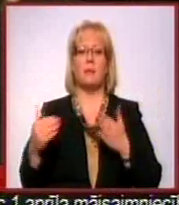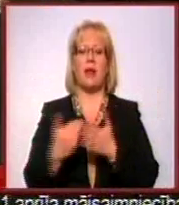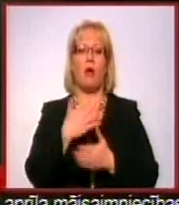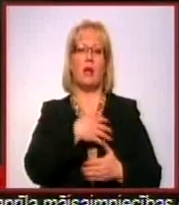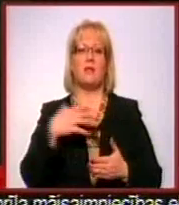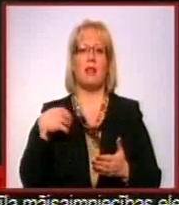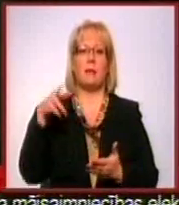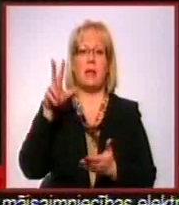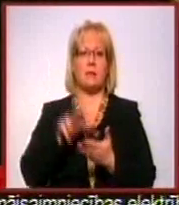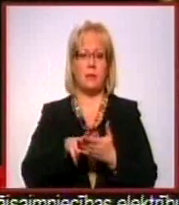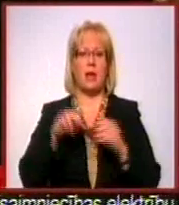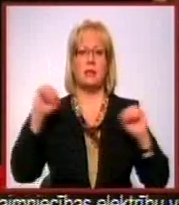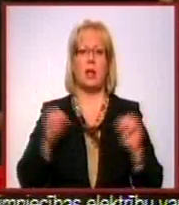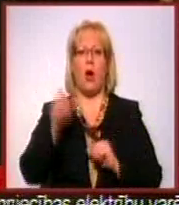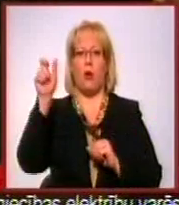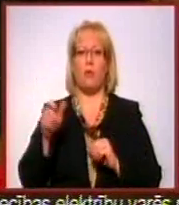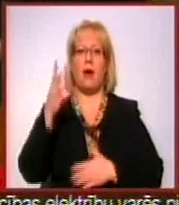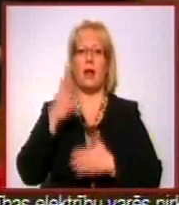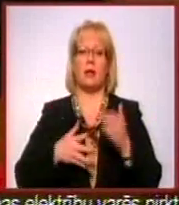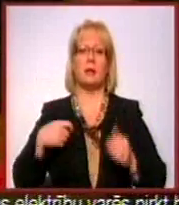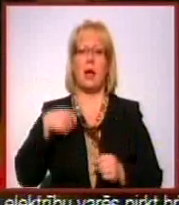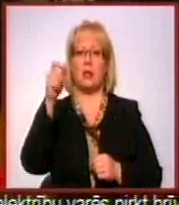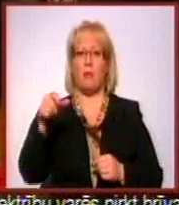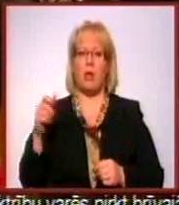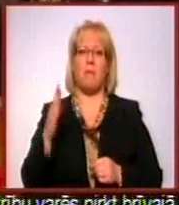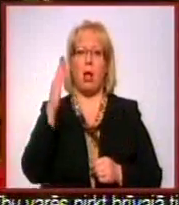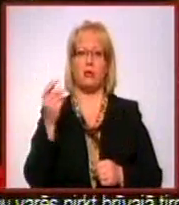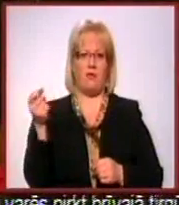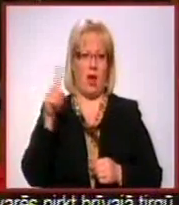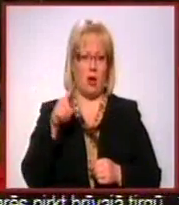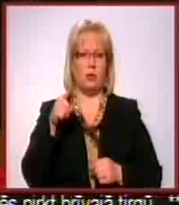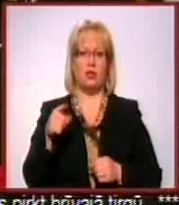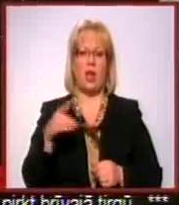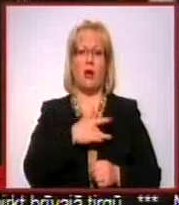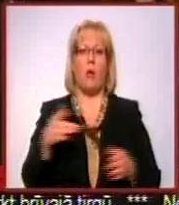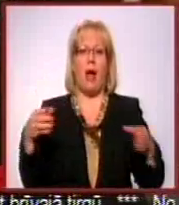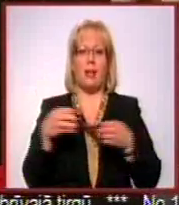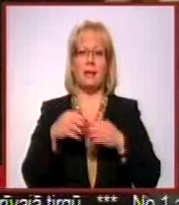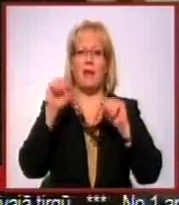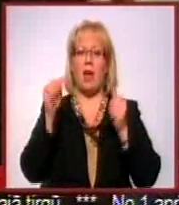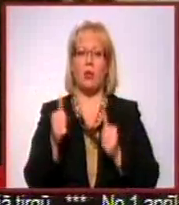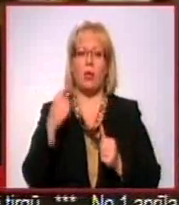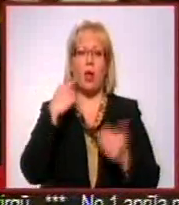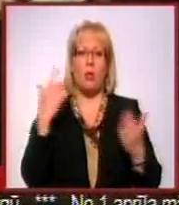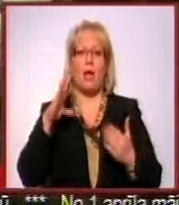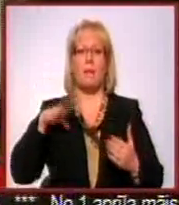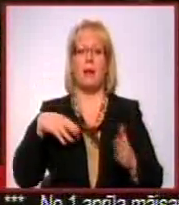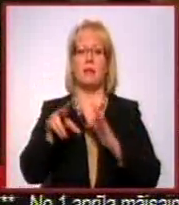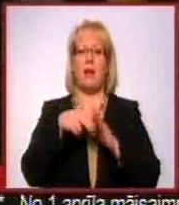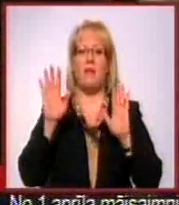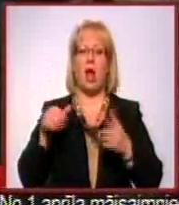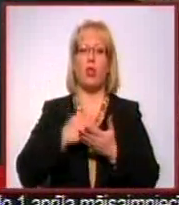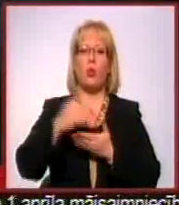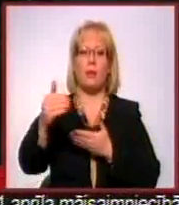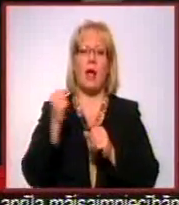jaunās valdības apstiprināšanu, strauļuma reķinās ar deputātu balsu vairākumu. Šī koalīcija veidota ar domu, lai pēc vēlēšanām tā